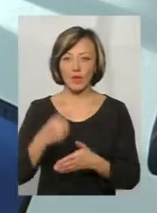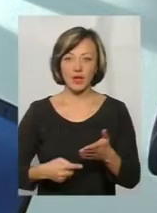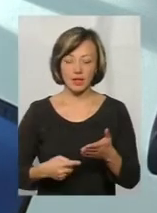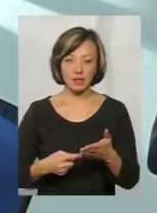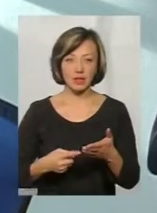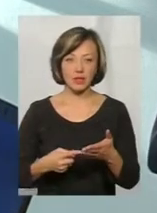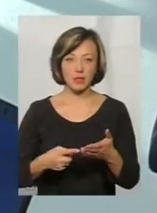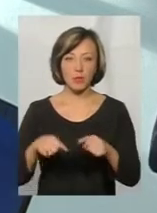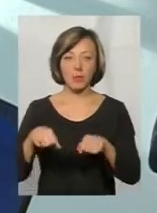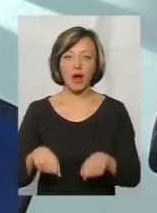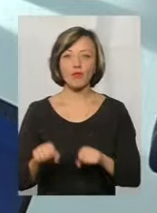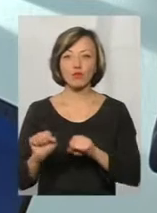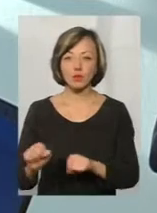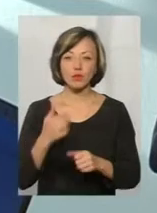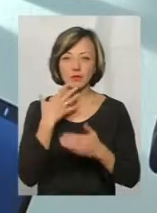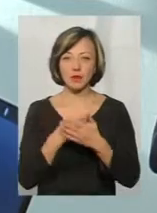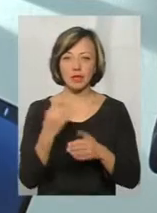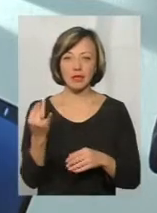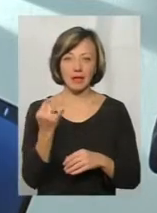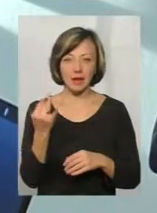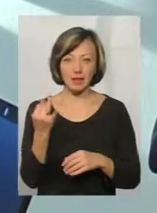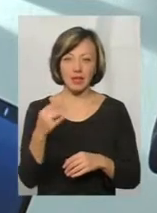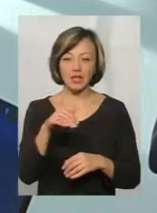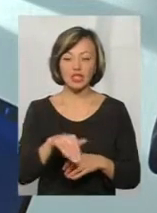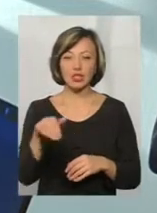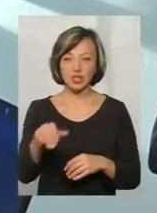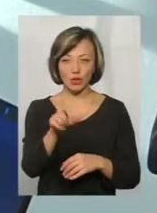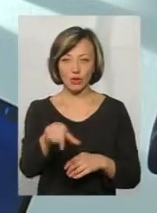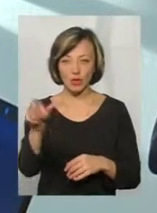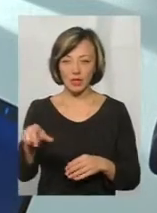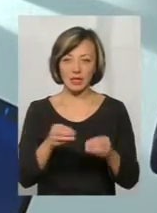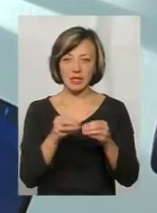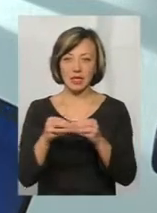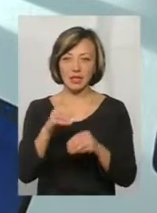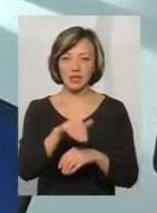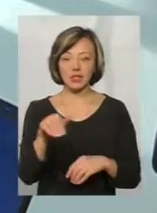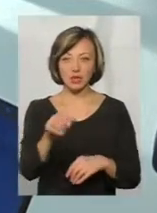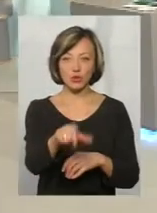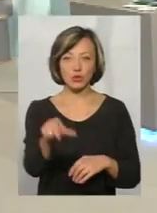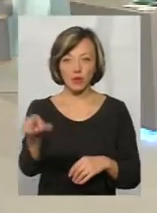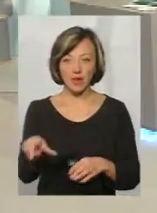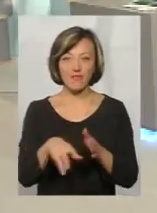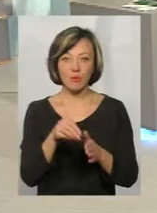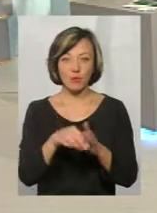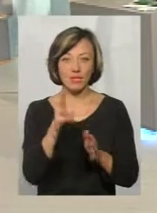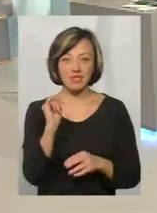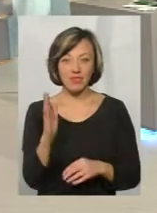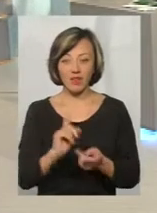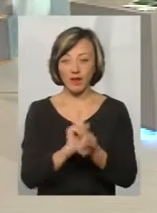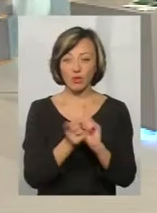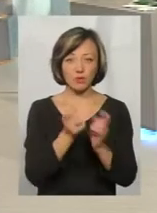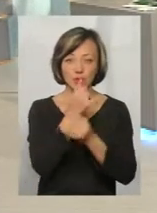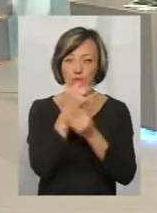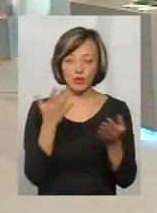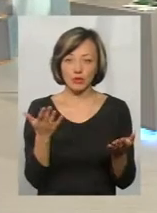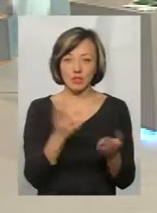право відстоювати свої інтереси тисячі виборців, десятки тисяч виборців, але який натомість не може навіть